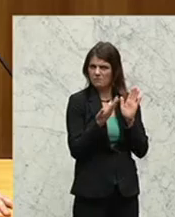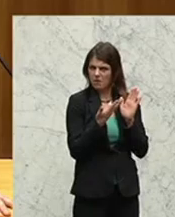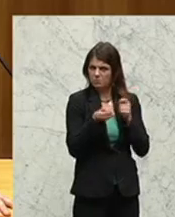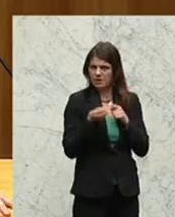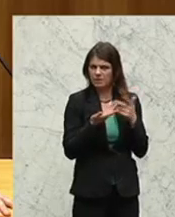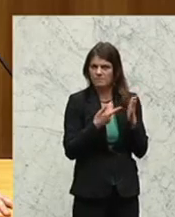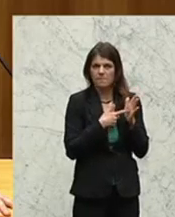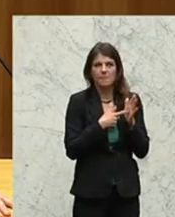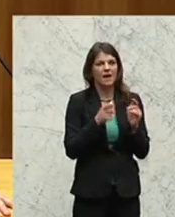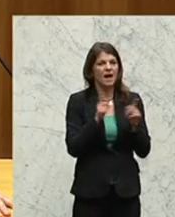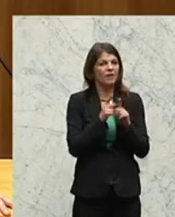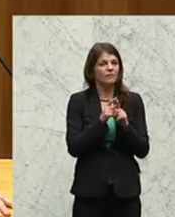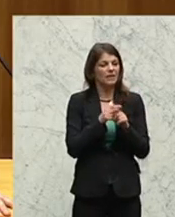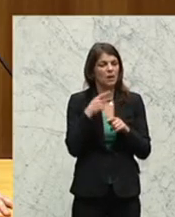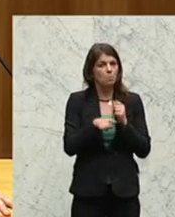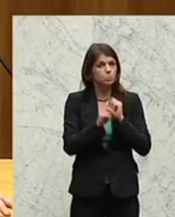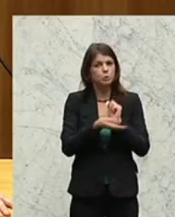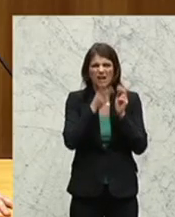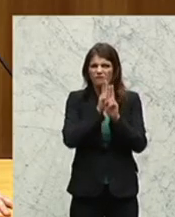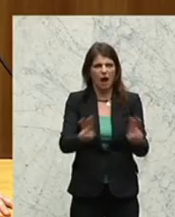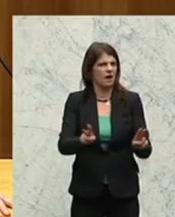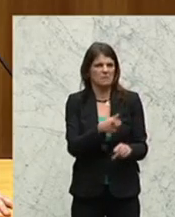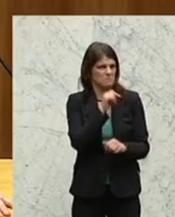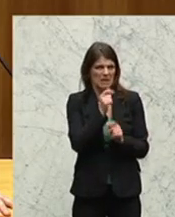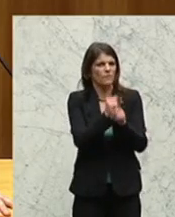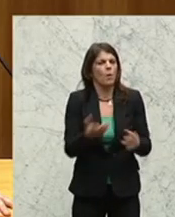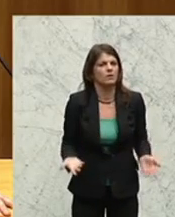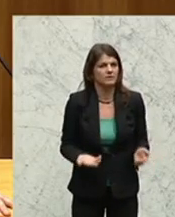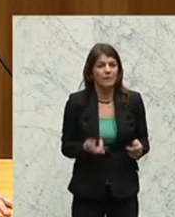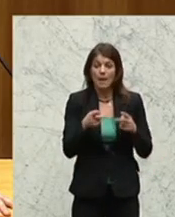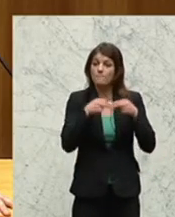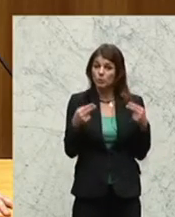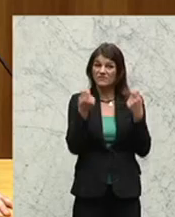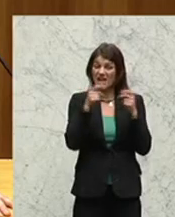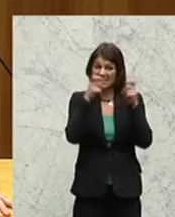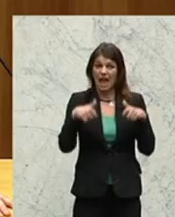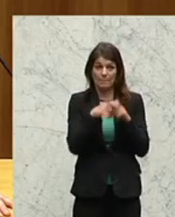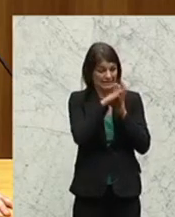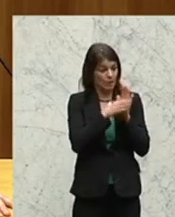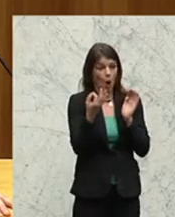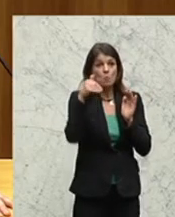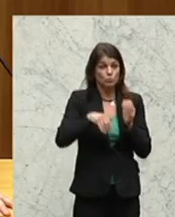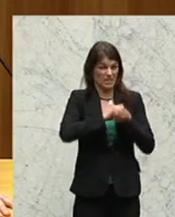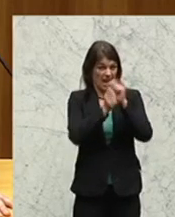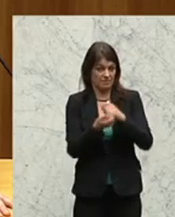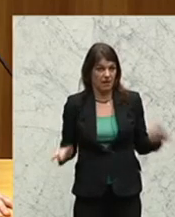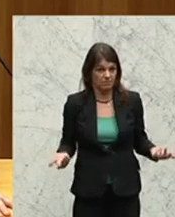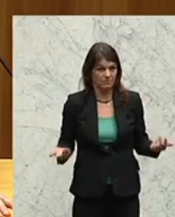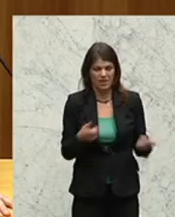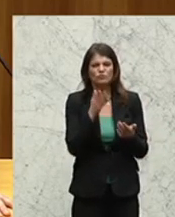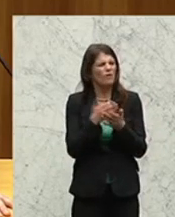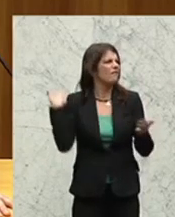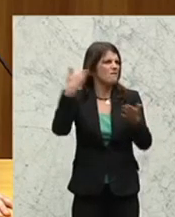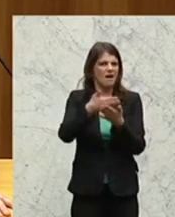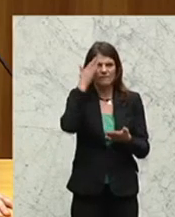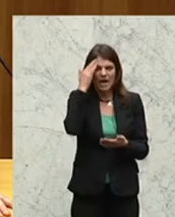dass der Grundsatz der Budgetwahrheit verletzt wird. Denn das Bundesfinanzrahmengesetz hätte eigentlich heute geändert werden müssen, weil Sie längst